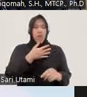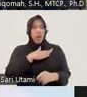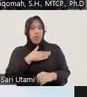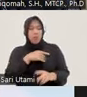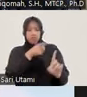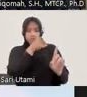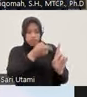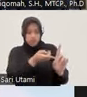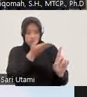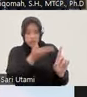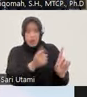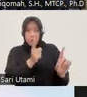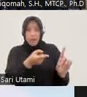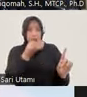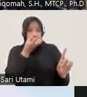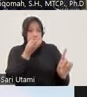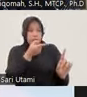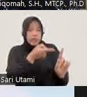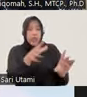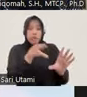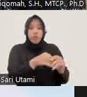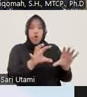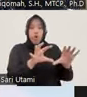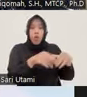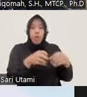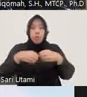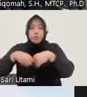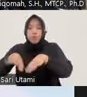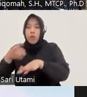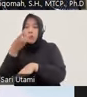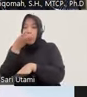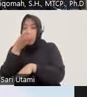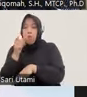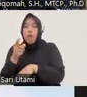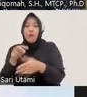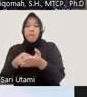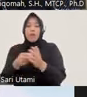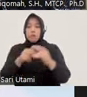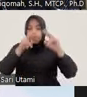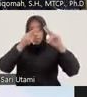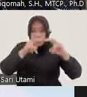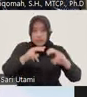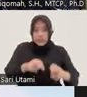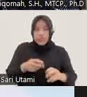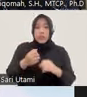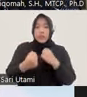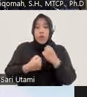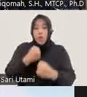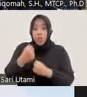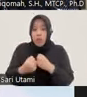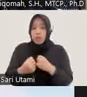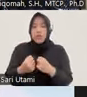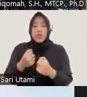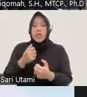sebetulnya adalah bagian dari jaringan pengedar narkoba ya berarti kan penyelidikan dan penyidikan yang dilakukan sebetulnya belum tuntas